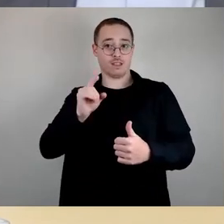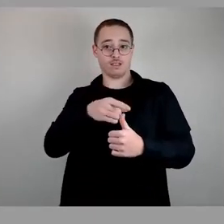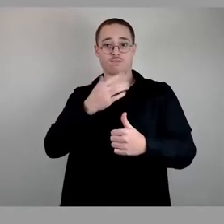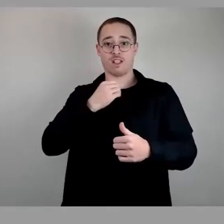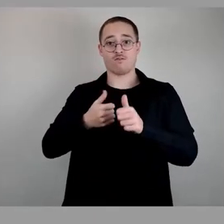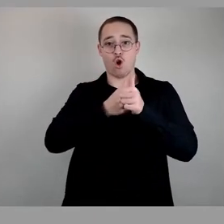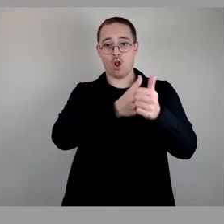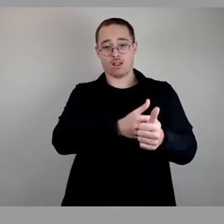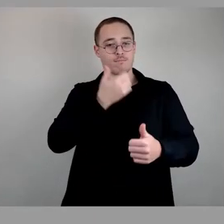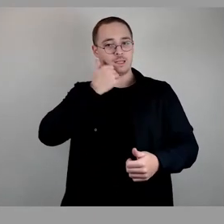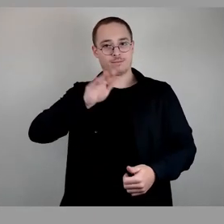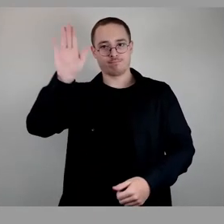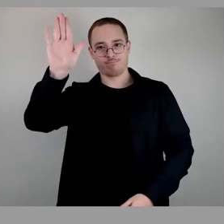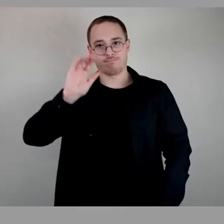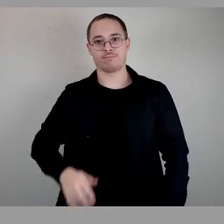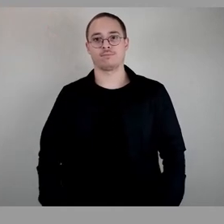ich jetzt um Stimmzeichen.